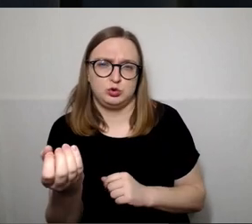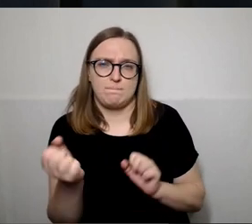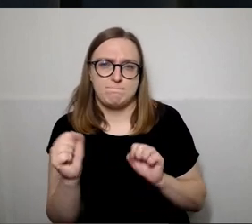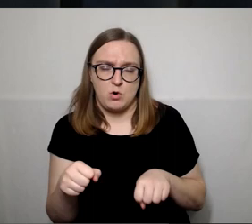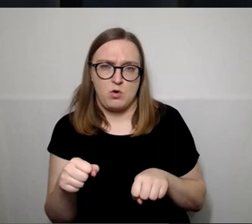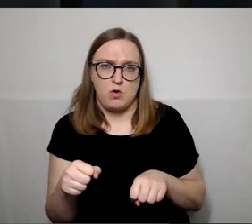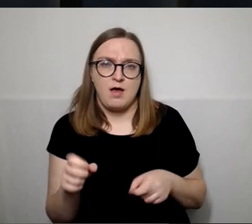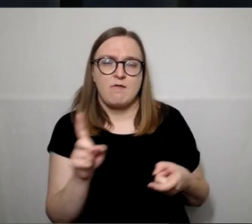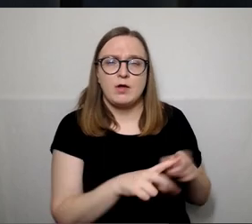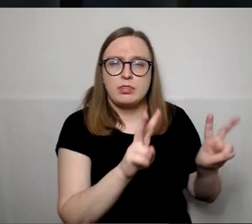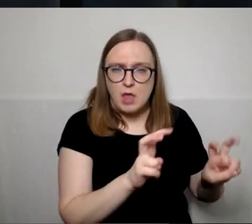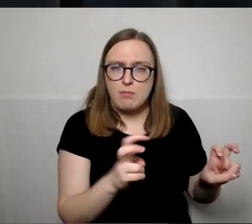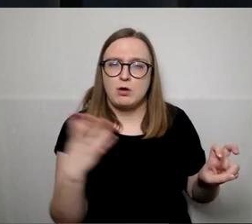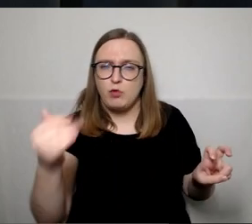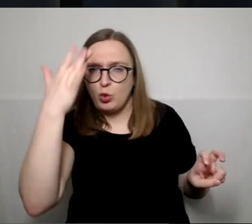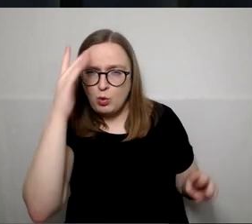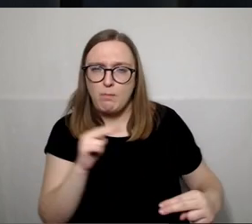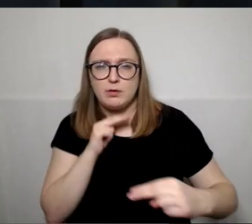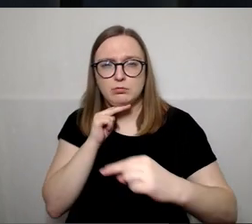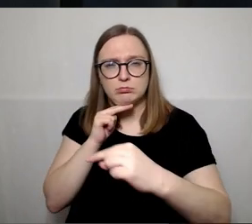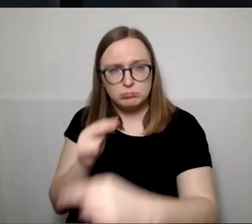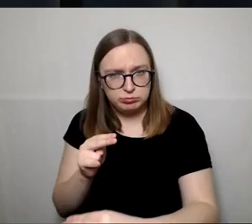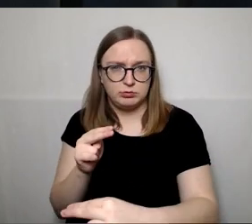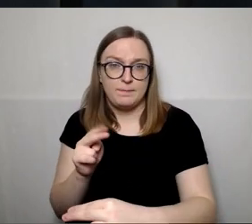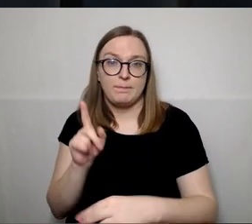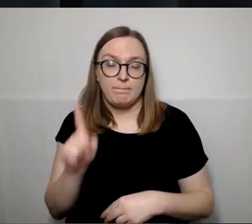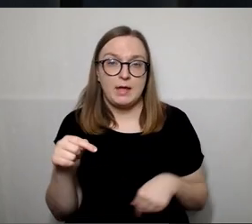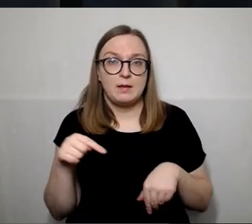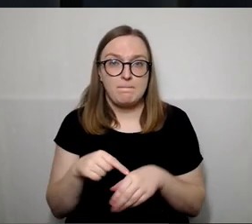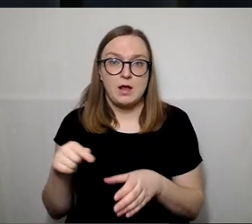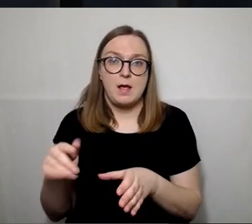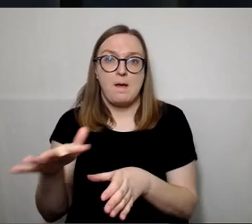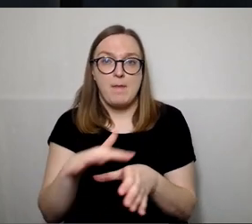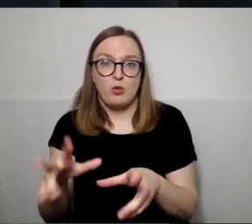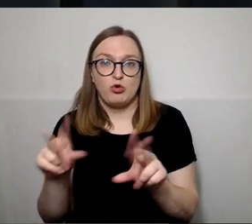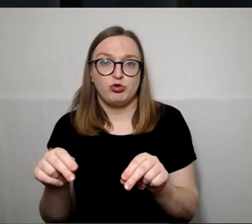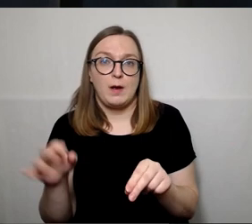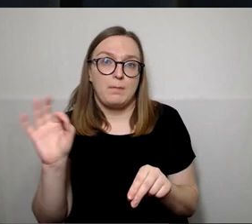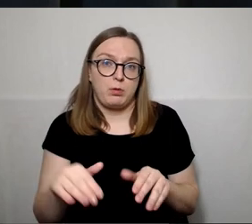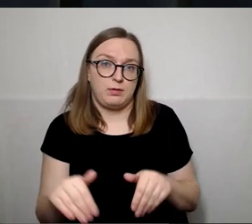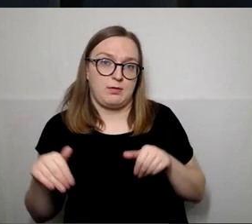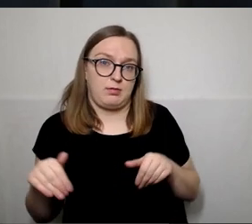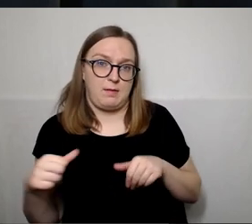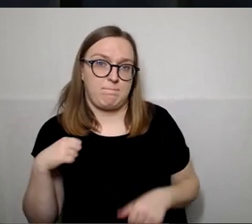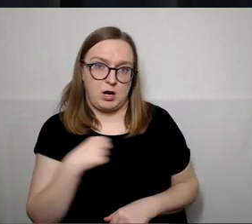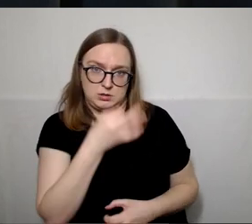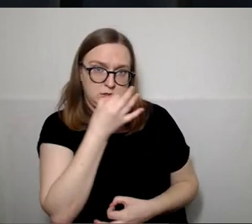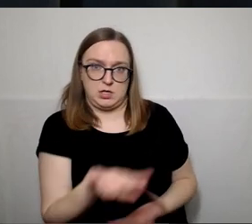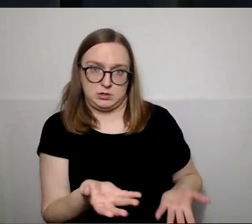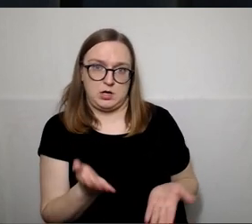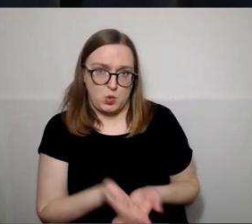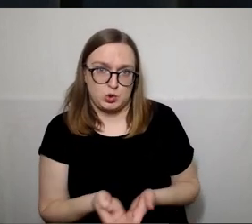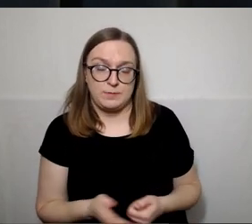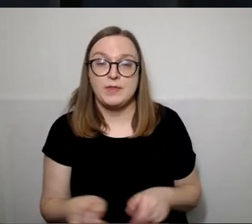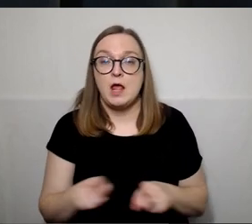klausimų sprendimą, bet jos gal tą teisę ir nepasinaudoja. Taip pat bendruomenis yra